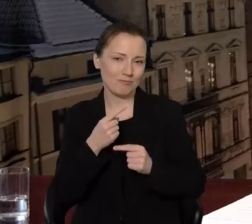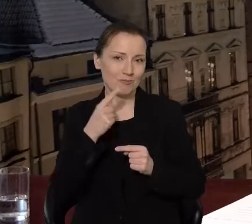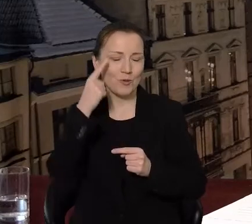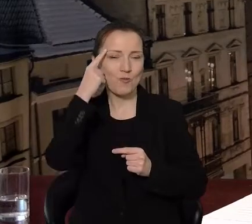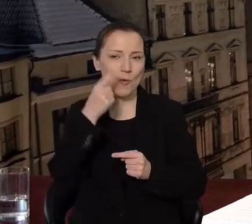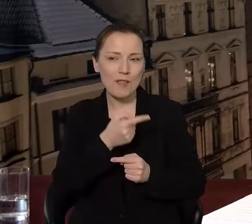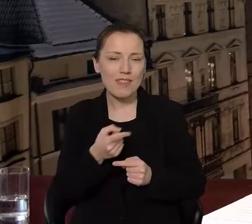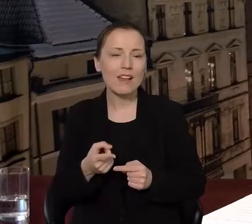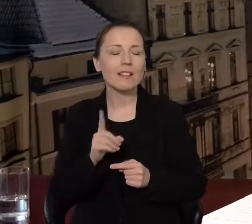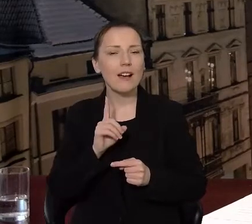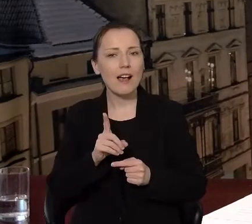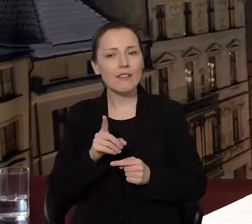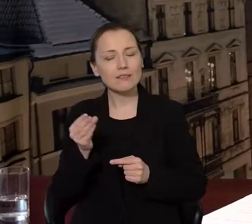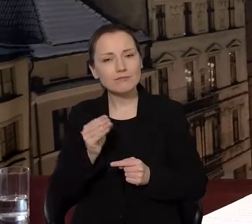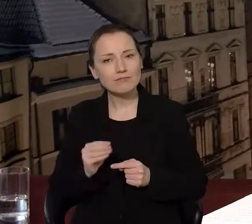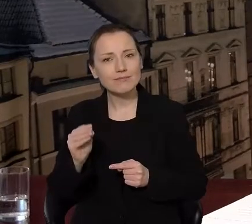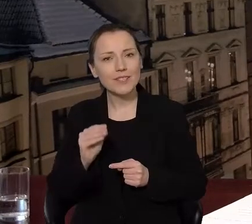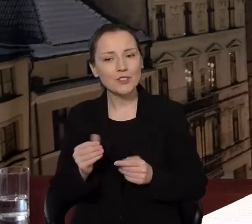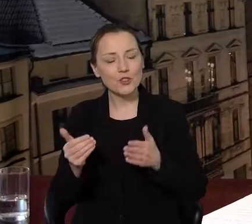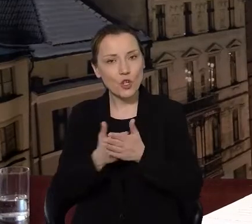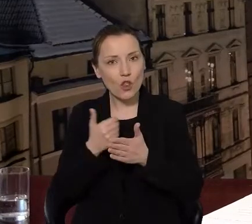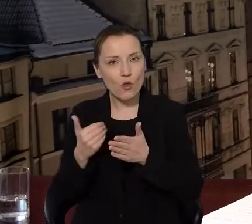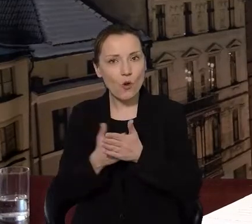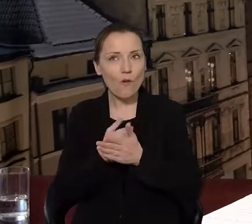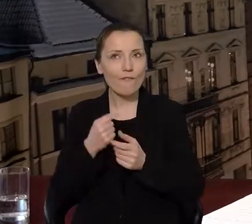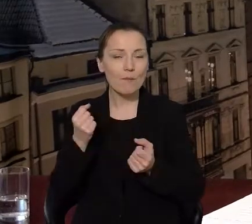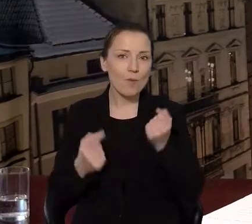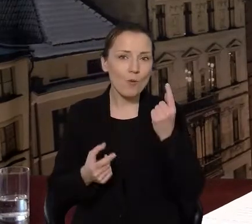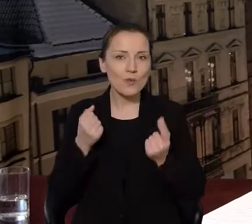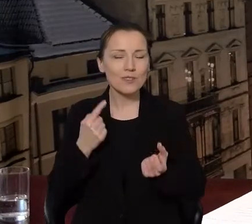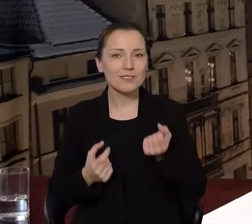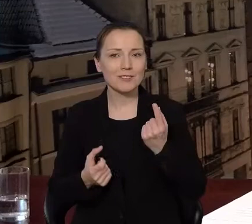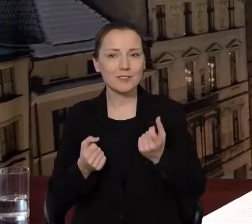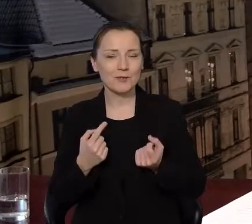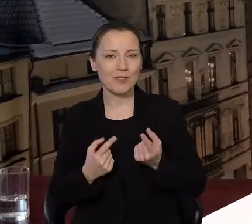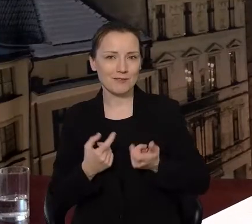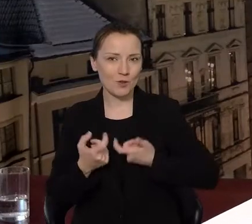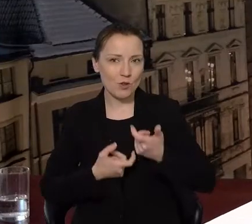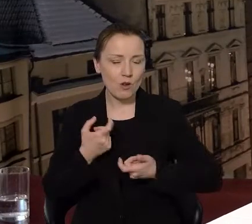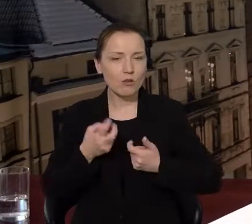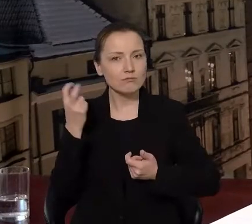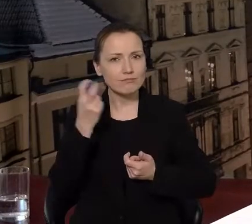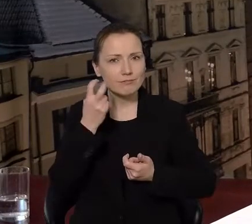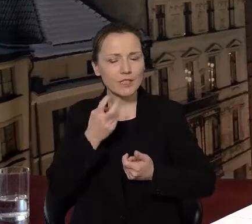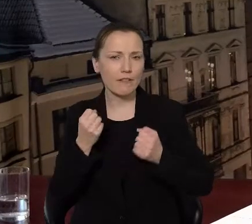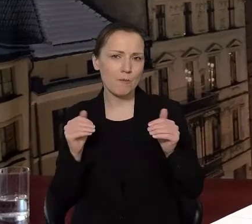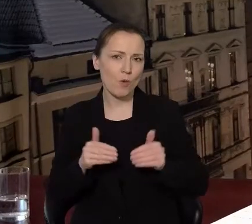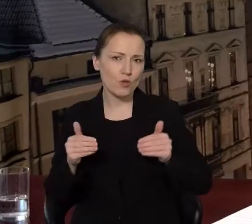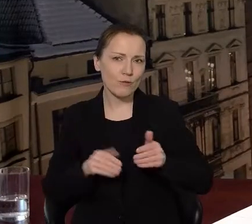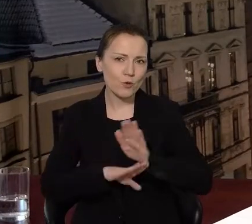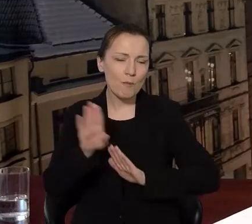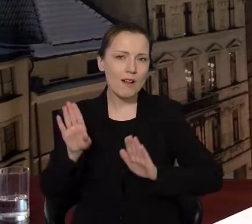jednocześnie wpisywać w to nowe, współczesne pomysły, ciekawe możliwości